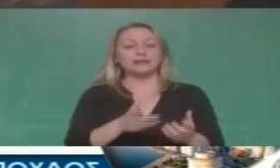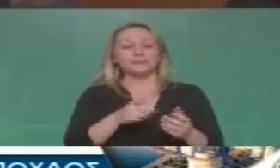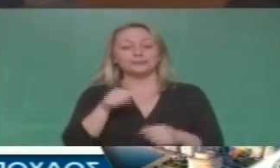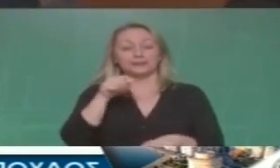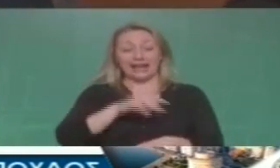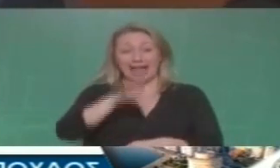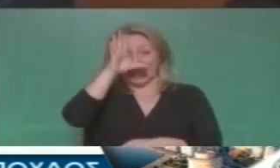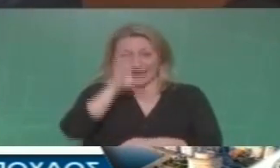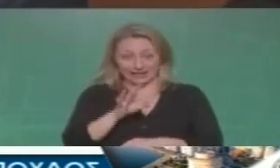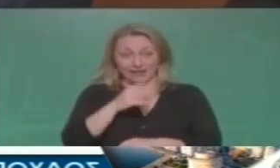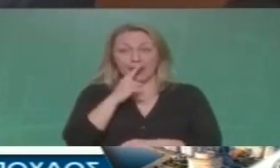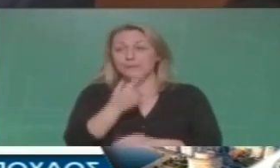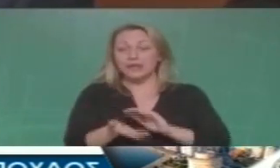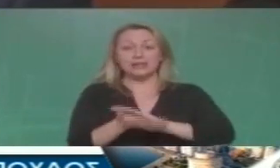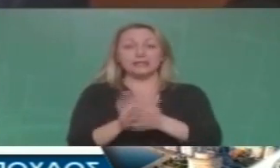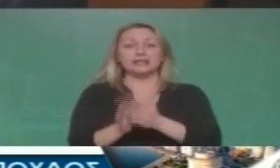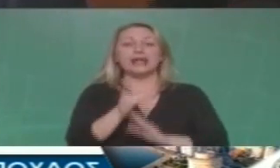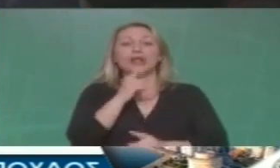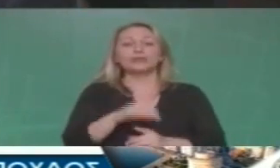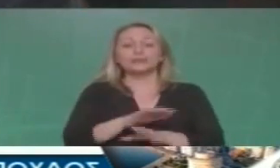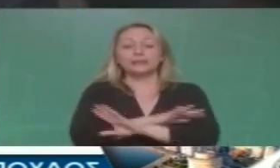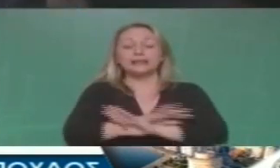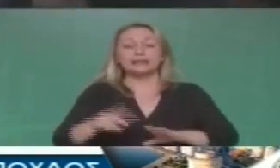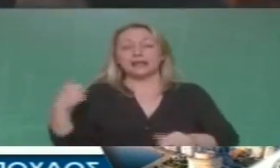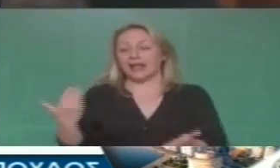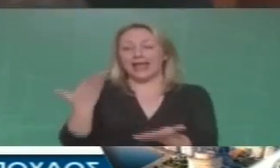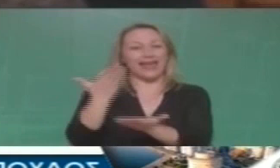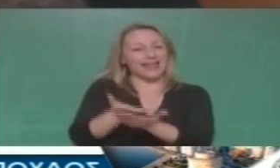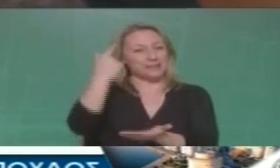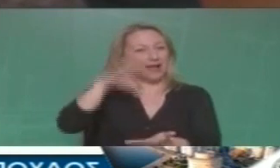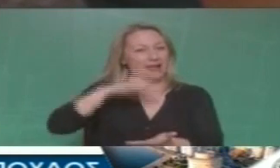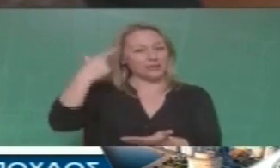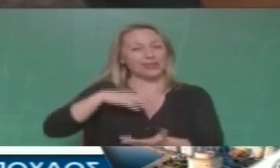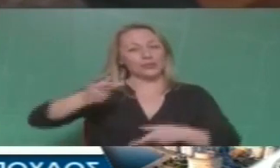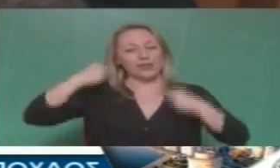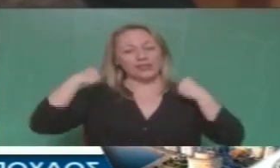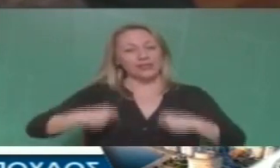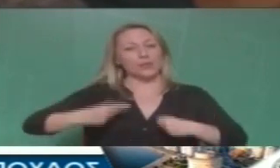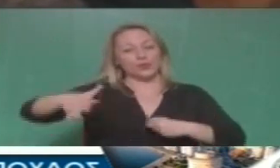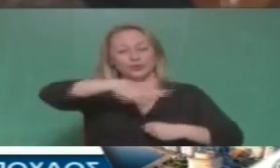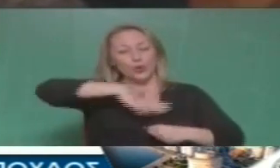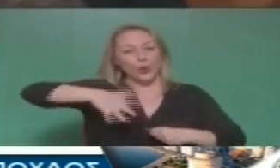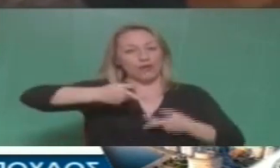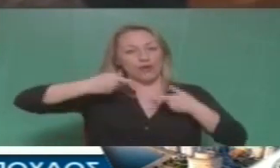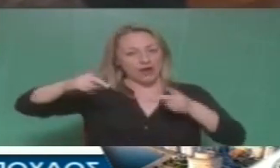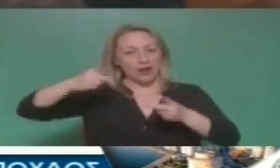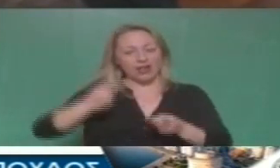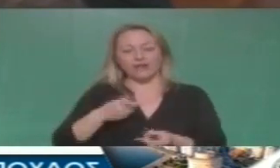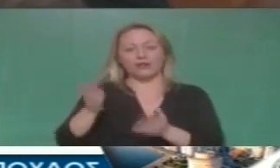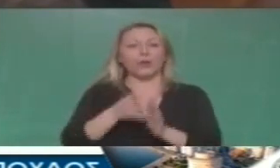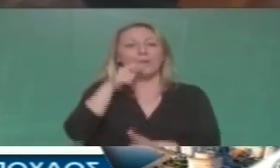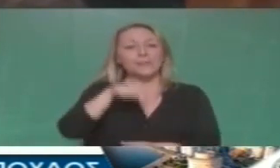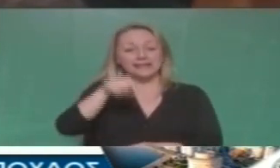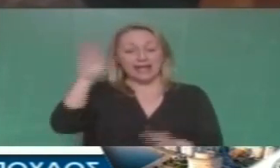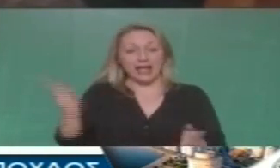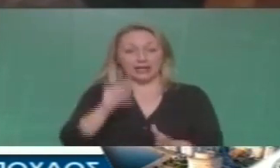πραγματικότητα είναι η ταφόπλακα αν το θέλετε στο αίτημα αυτό το οποίο λέγαμε πριν του λαού της Θεσσαλονίκης να παραωθεί στα χέρια του